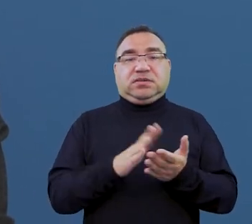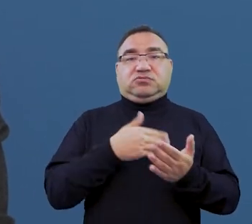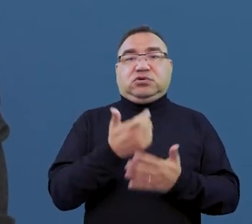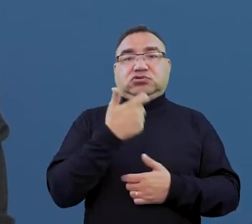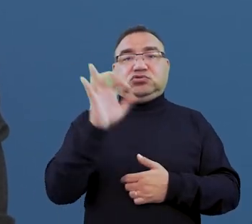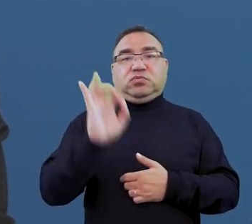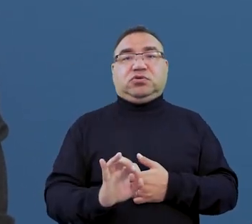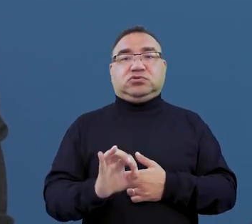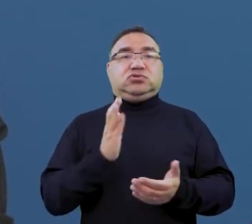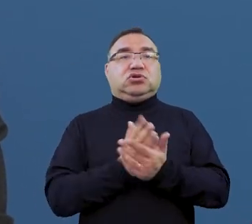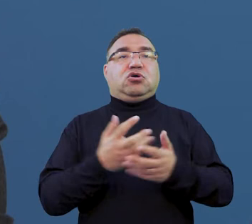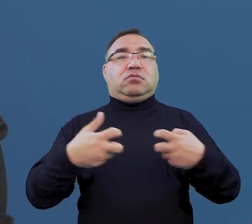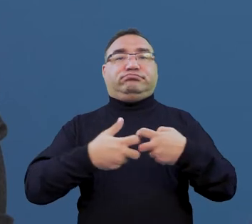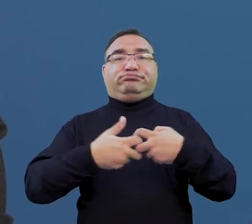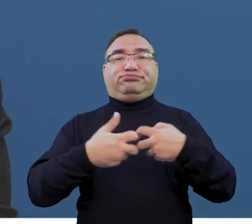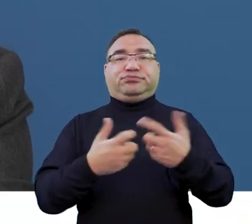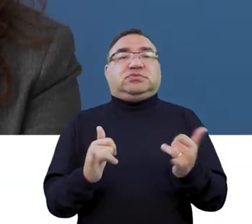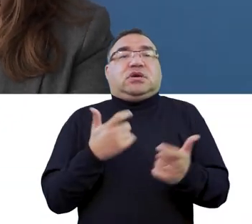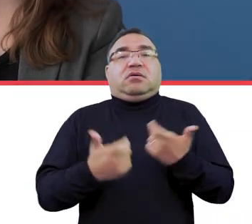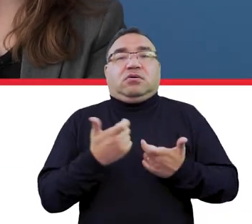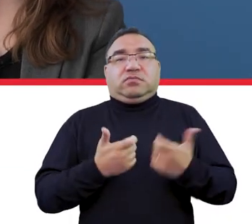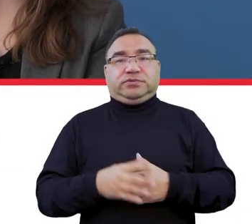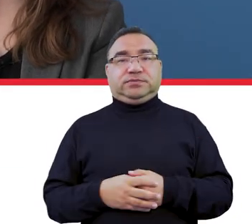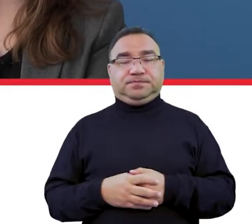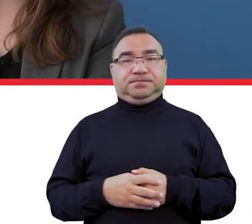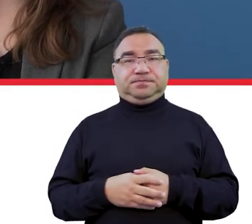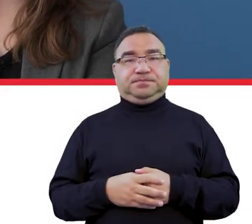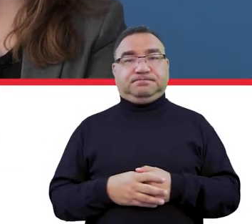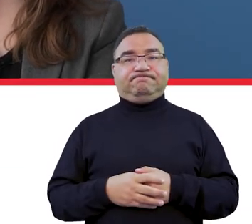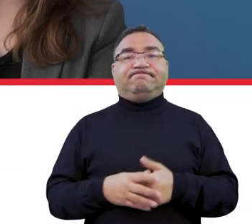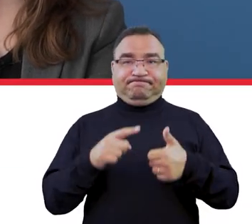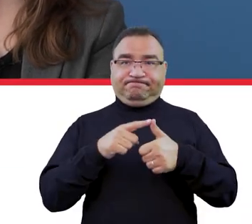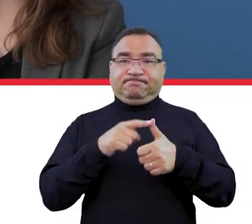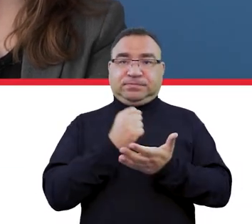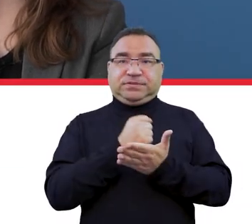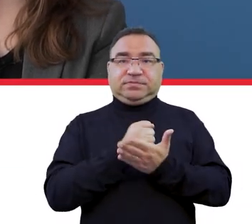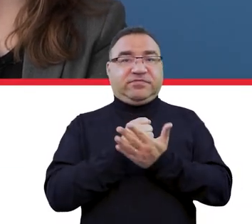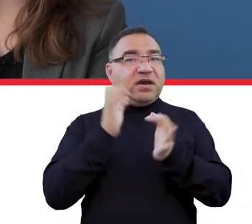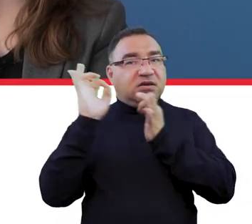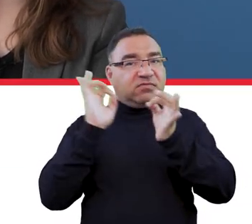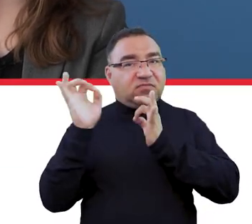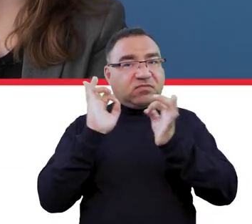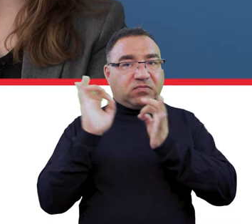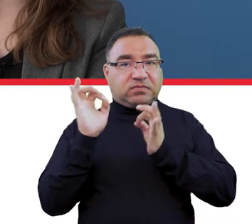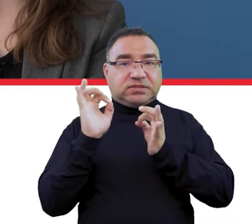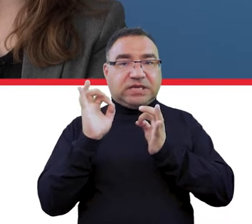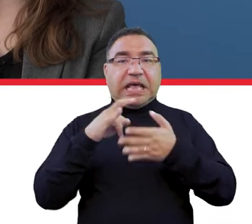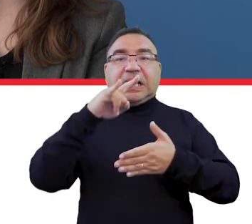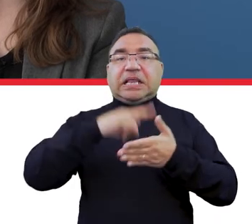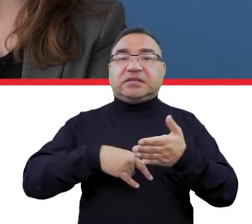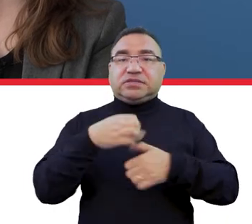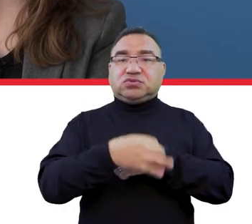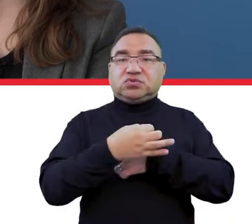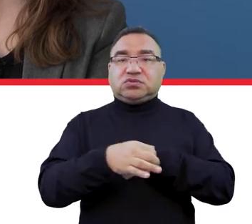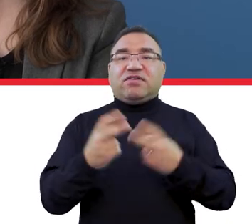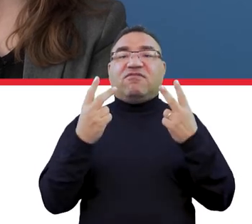100% kształcenie zdalnie? Pierwsza bardzo istotna informacja. Legitymacje